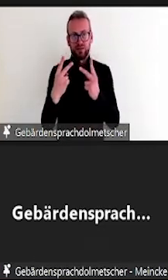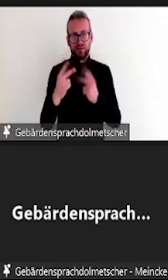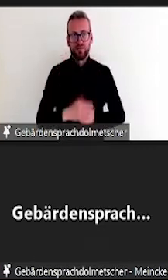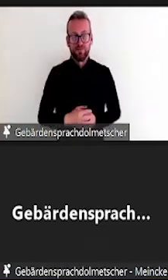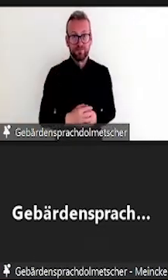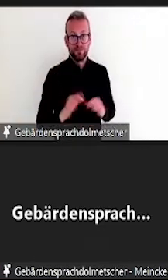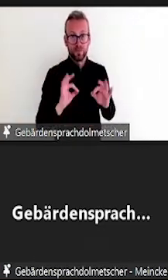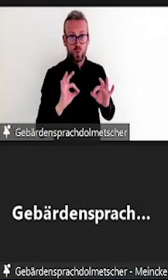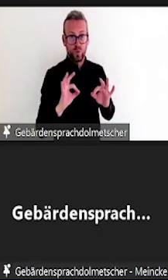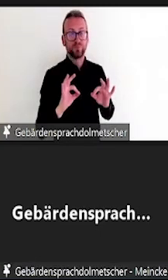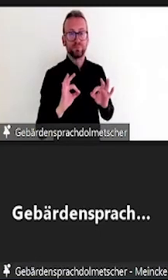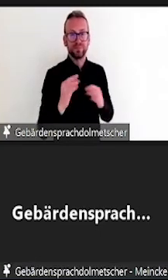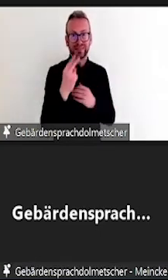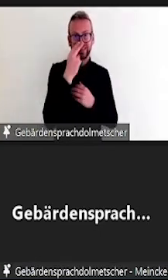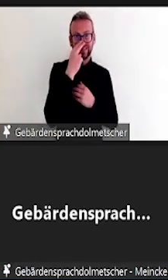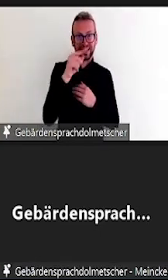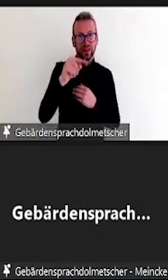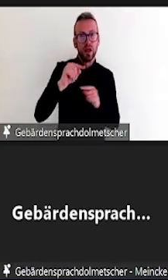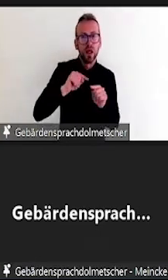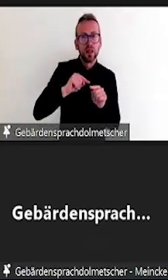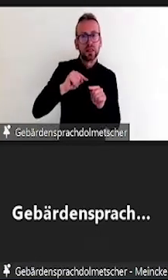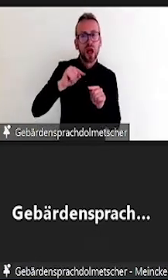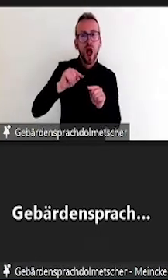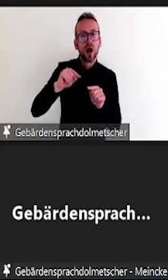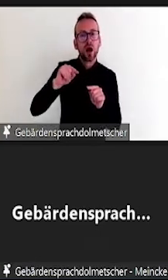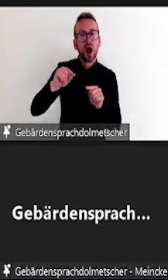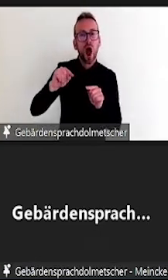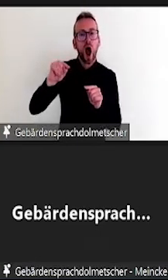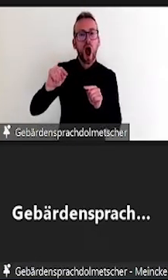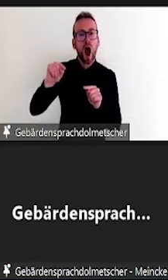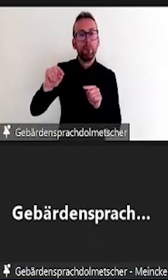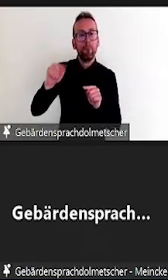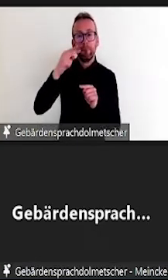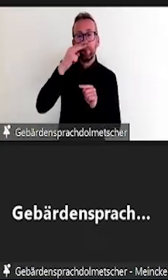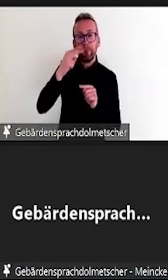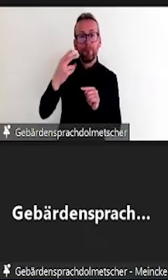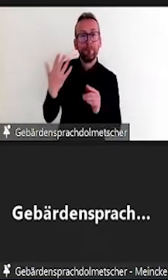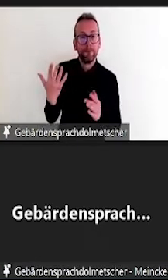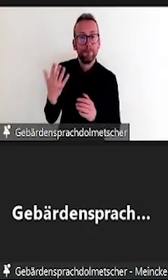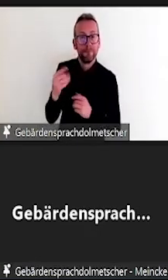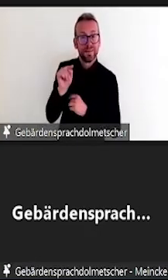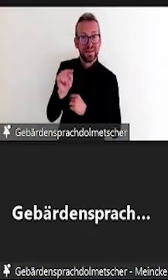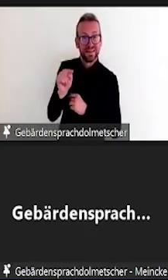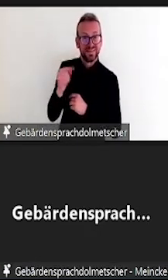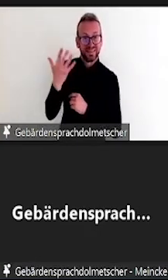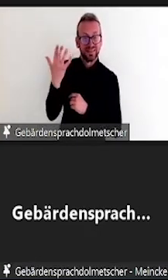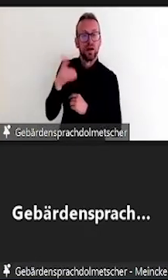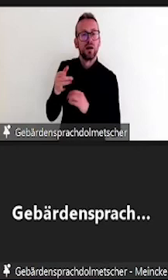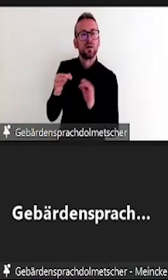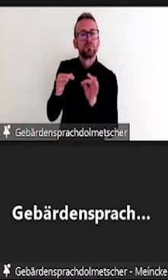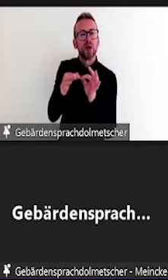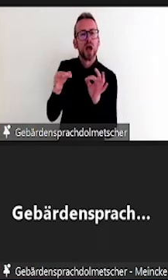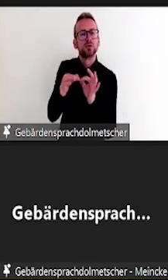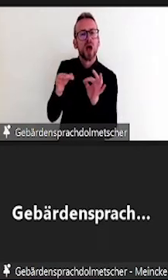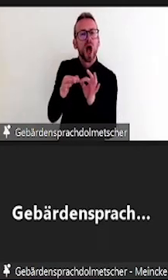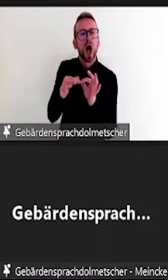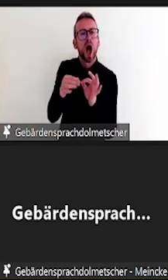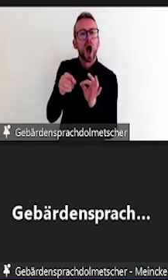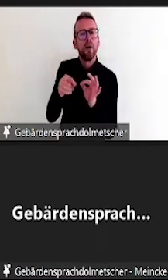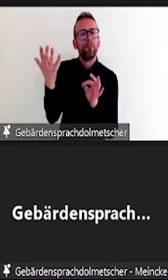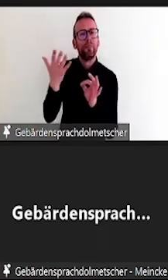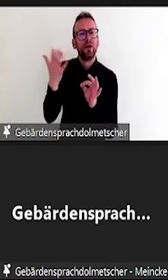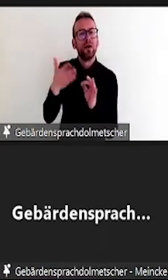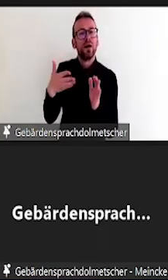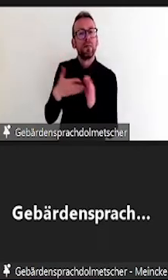werden können. Zum Beispiel, wenn ein gut strukturiertes barrierefreies Learn-Management-System eingesetzt wird, müssen da keine